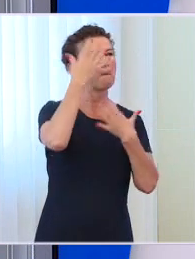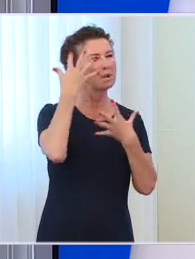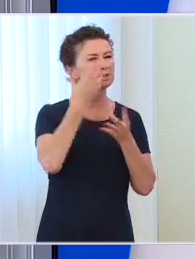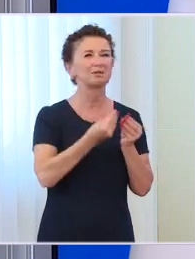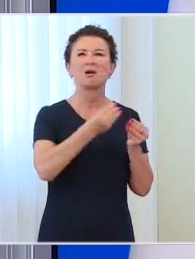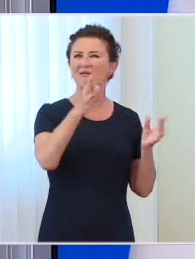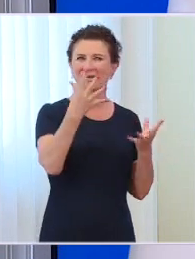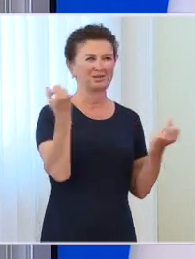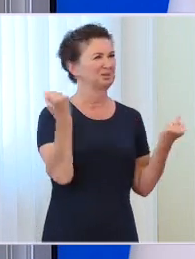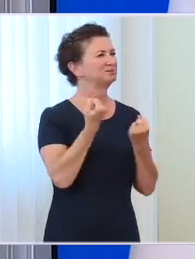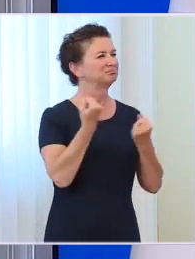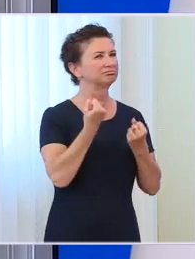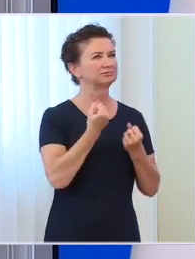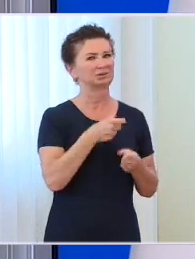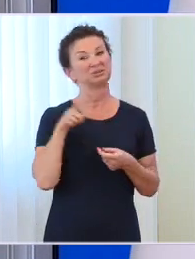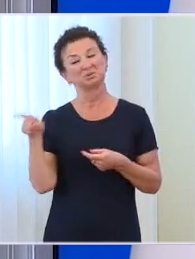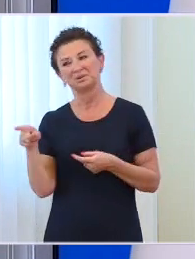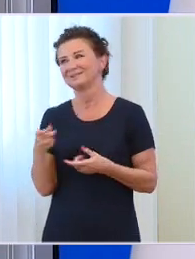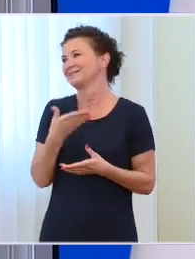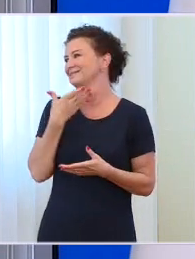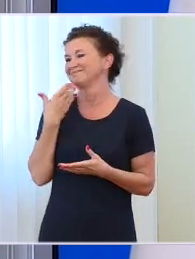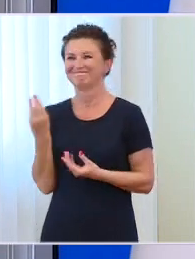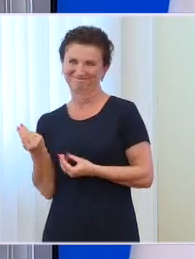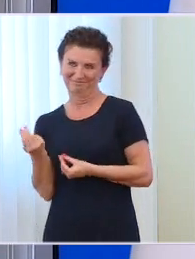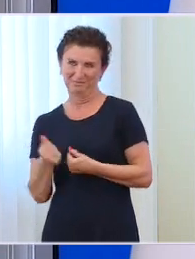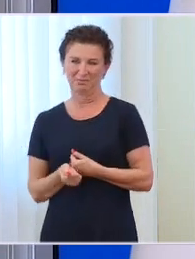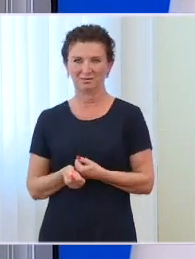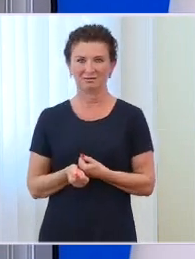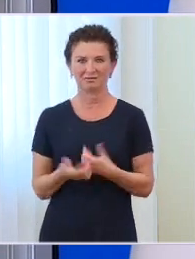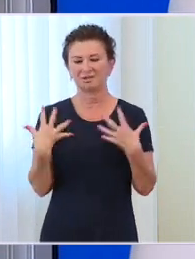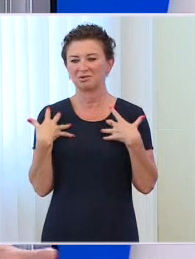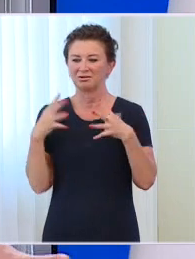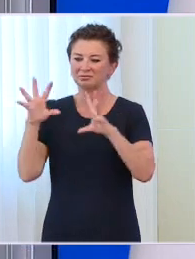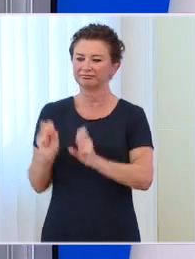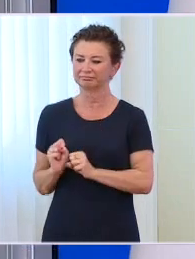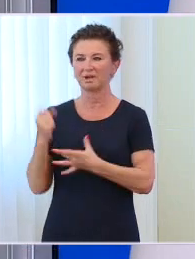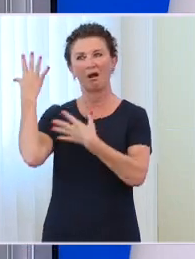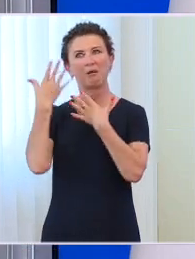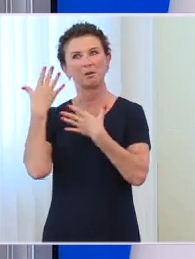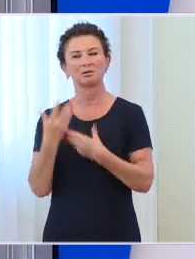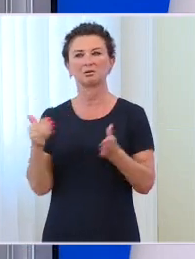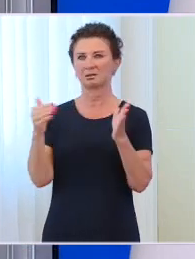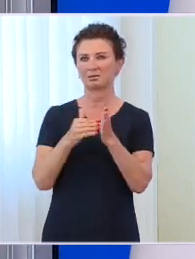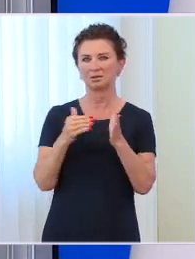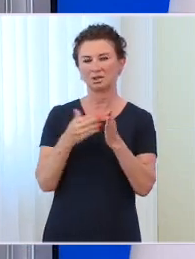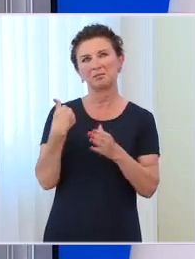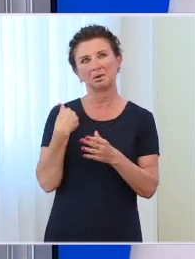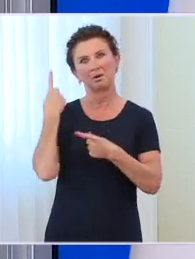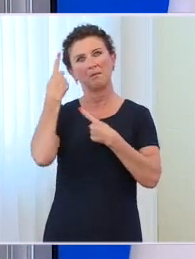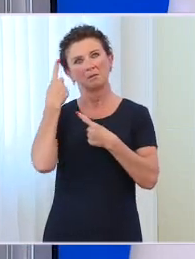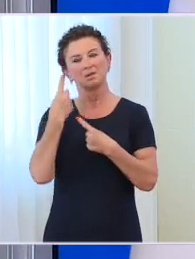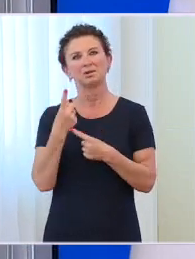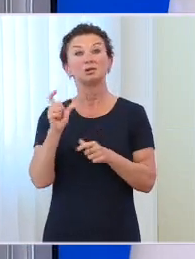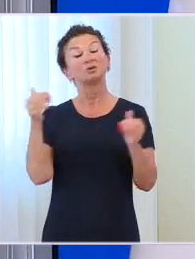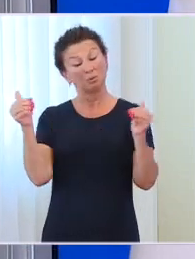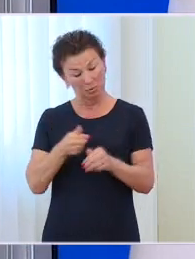życie powstrzymywało te marzenia. I trzeba było przeciąć to myślenie życzeniowe i powiedzieć sobie, co tak naprawdę